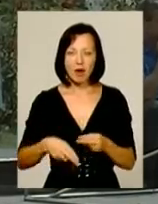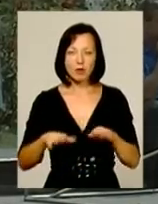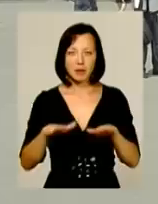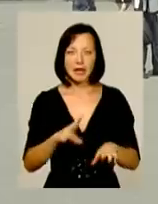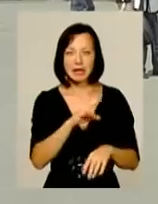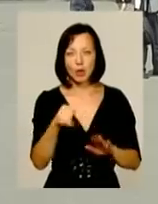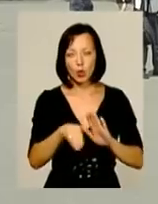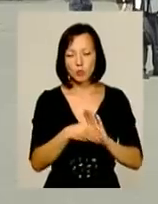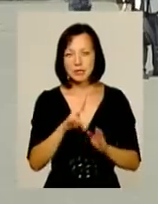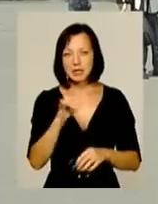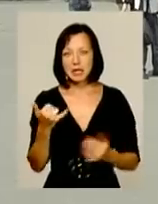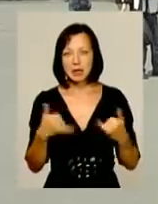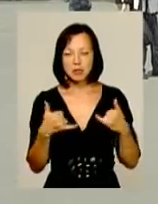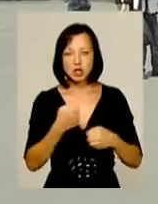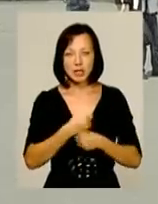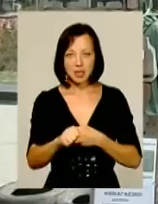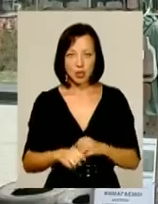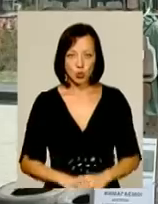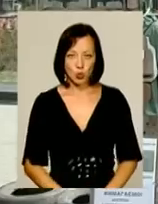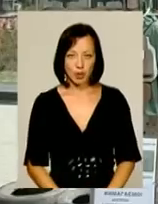Ні корупції, ні хімічній диктатурі.